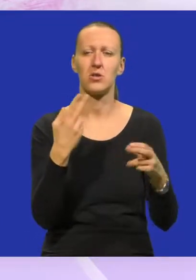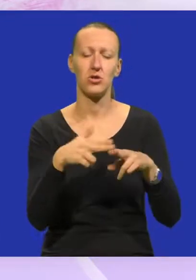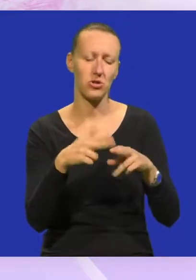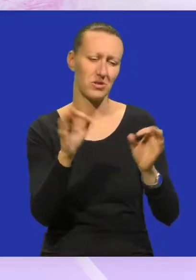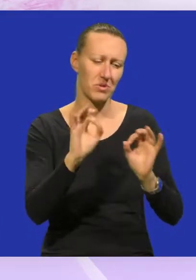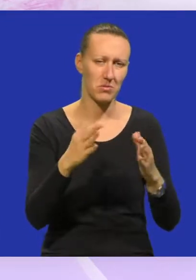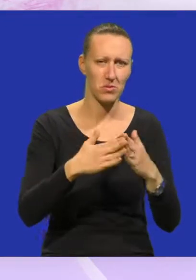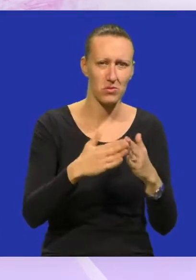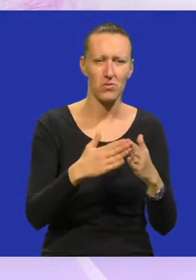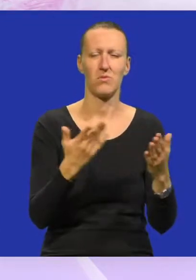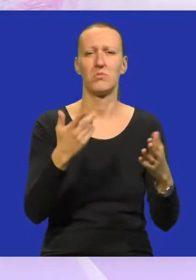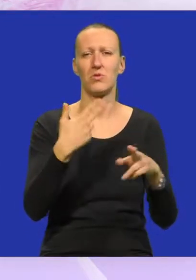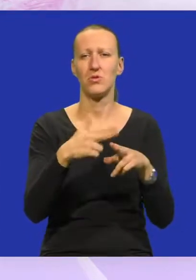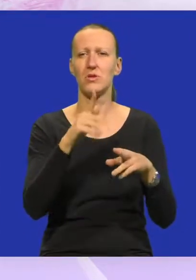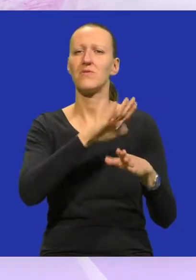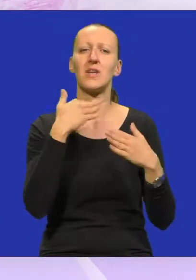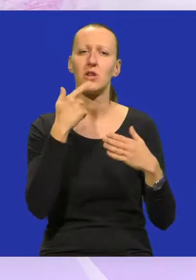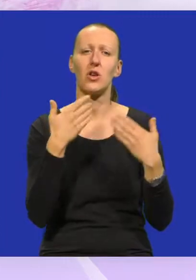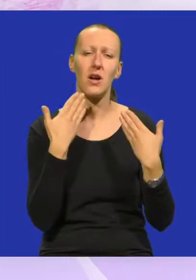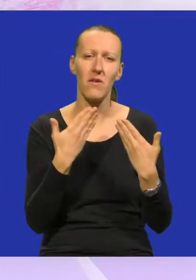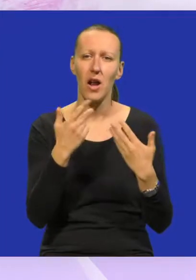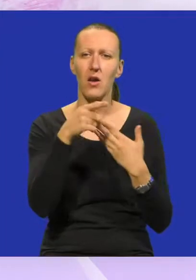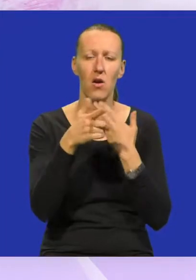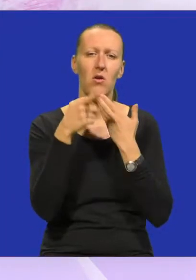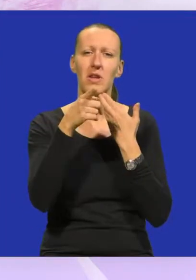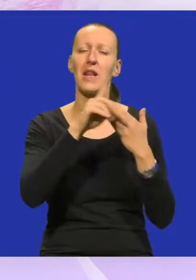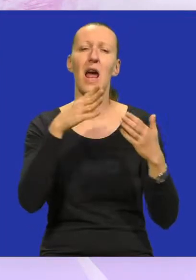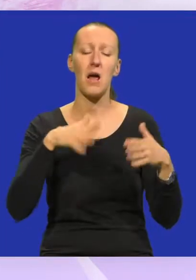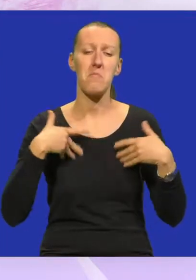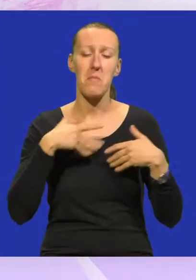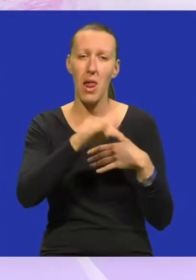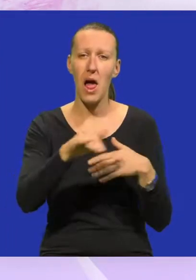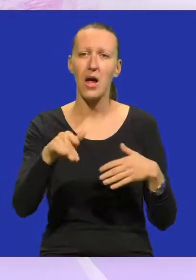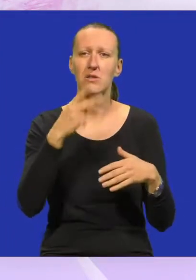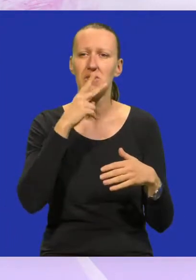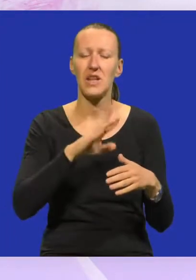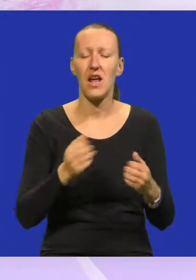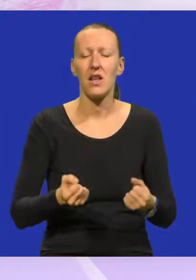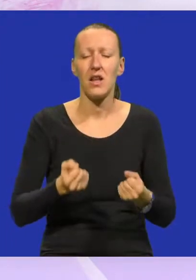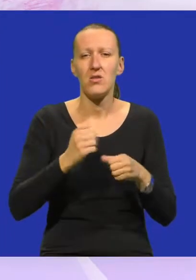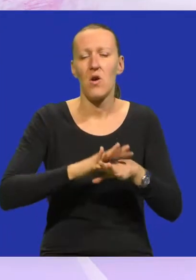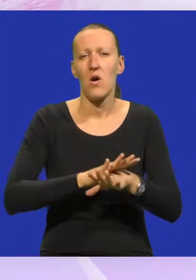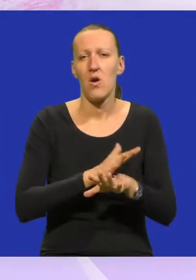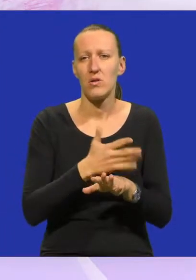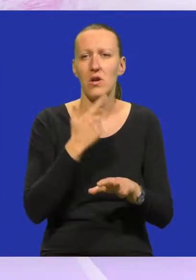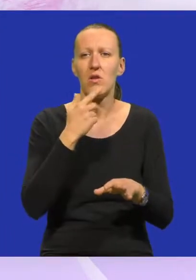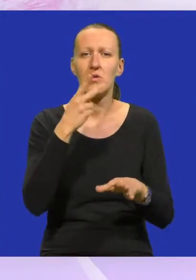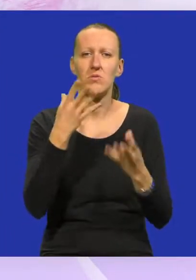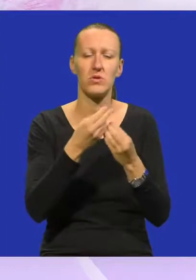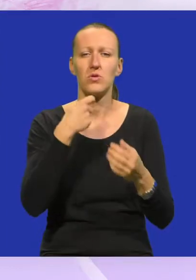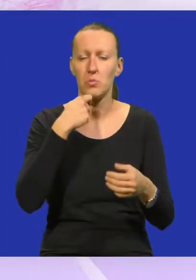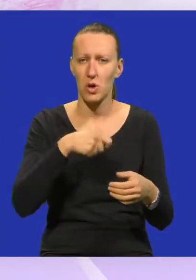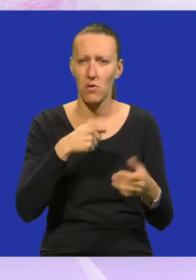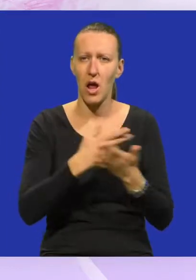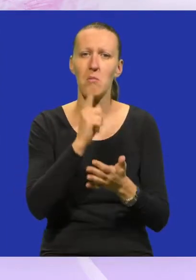poslove, ali nam svi kažu hvala jer ti najmlađi su nekako i najranjivija skupina uz umirovljenike,